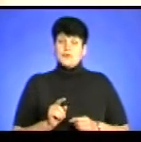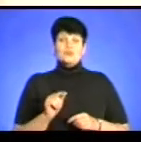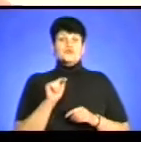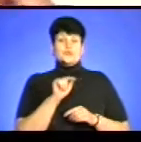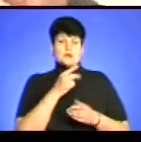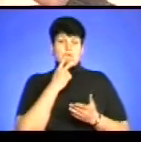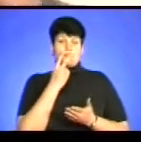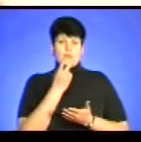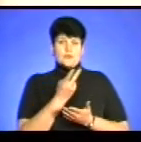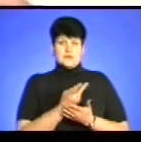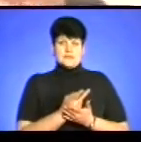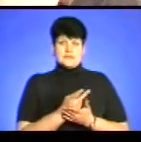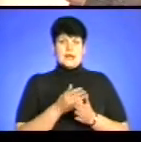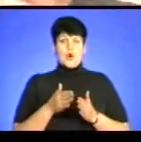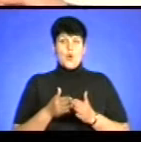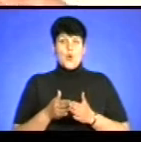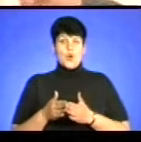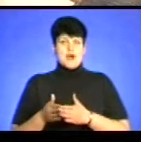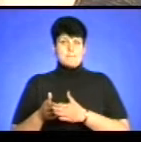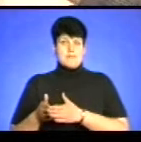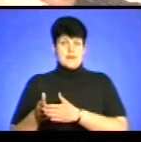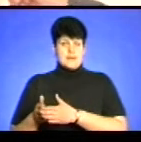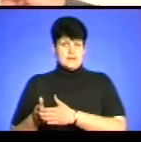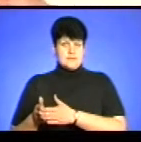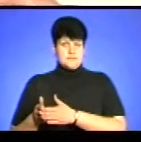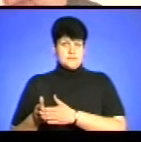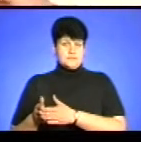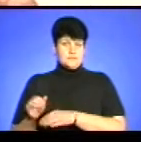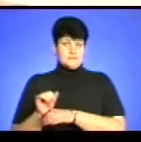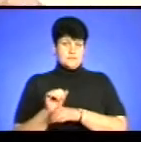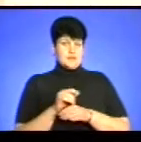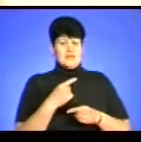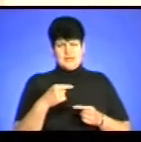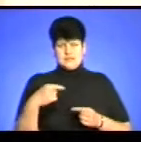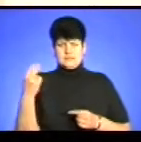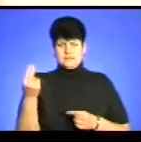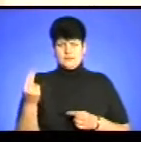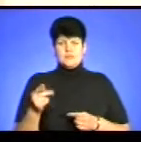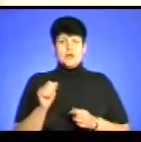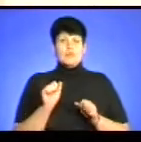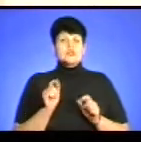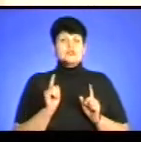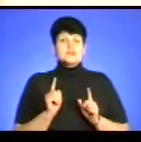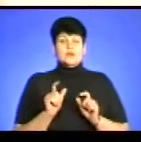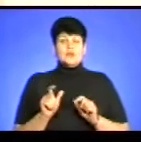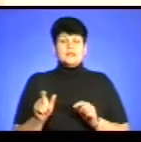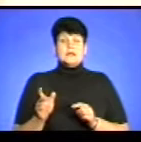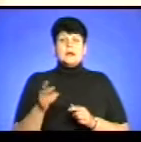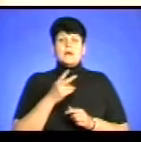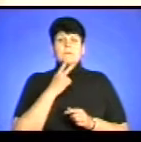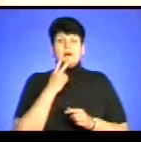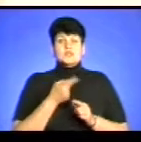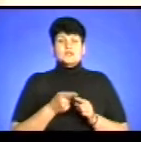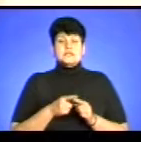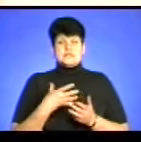відобразити корабельні ті офорти та інші замальовки міг тільки людина, яка побачила це